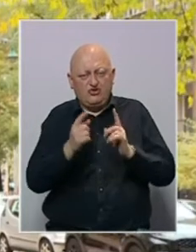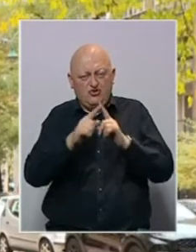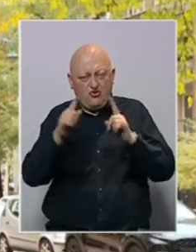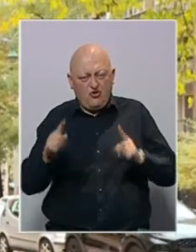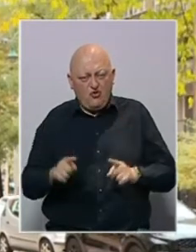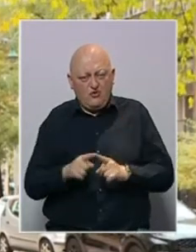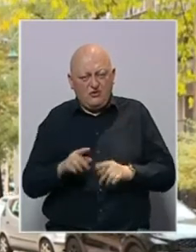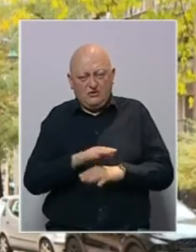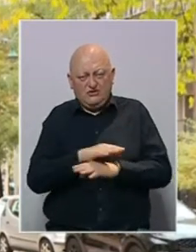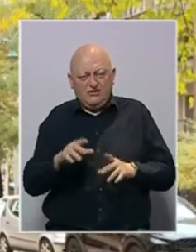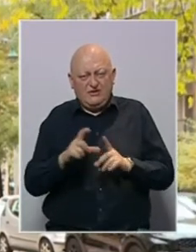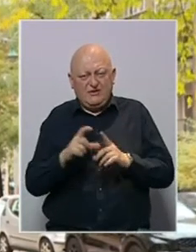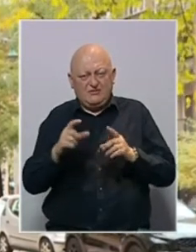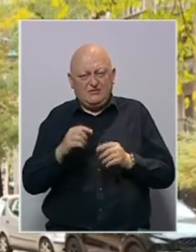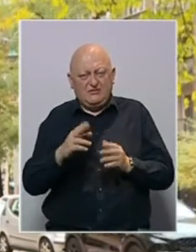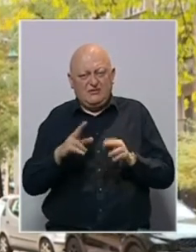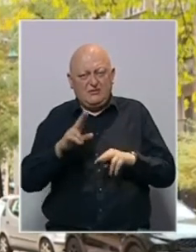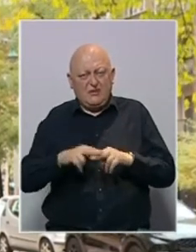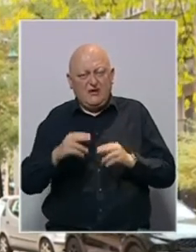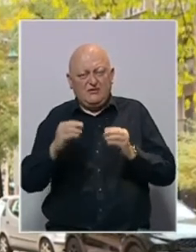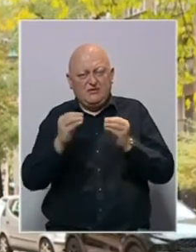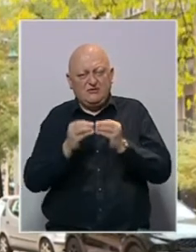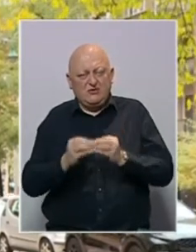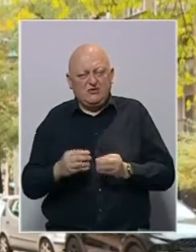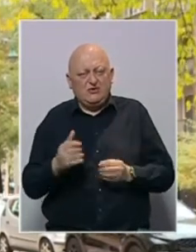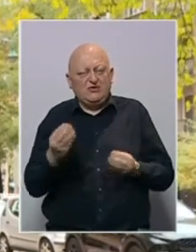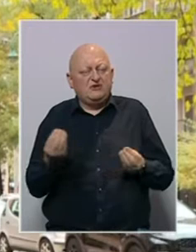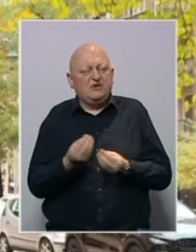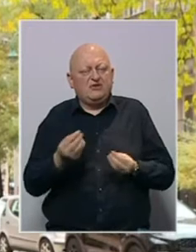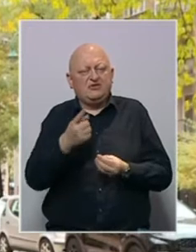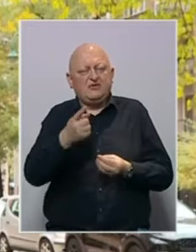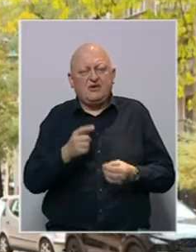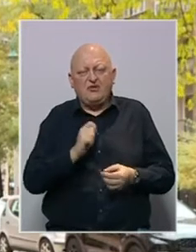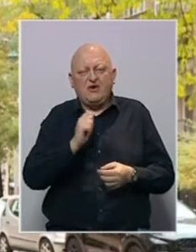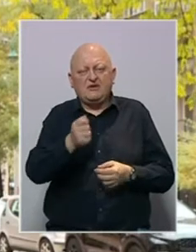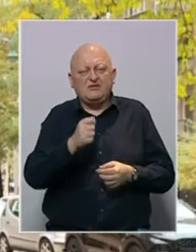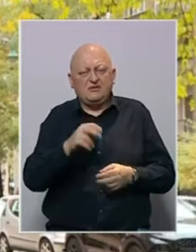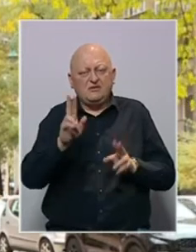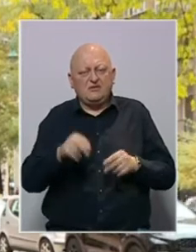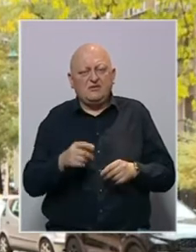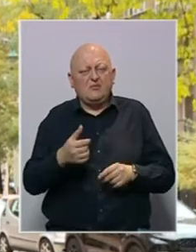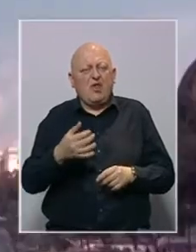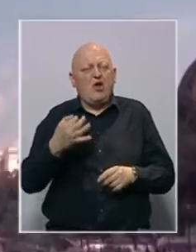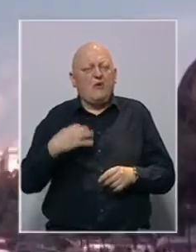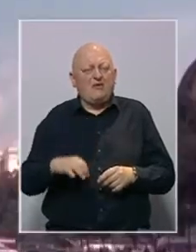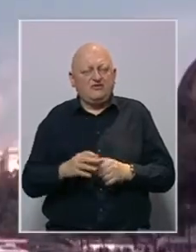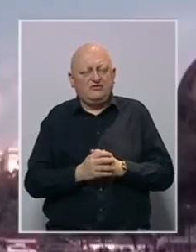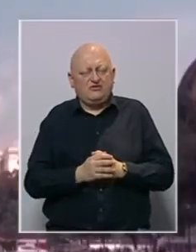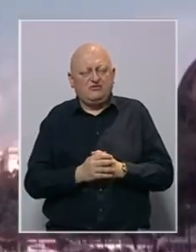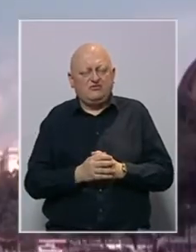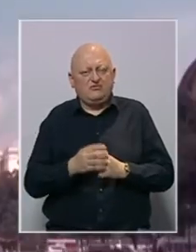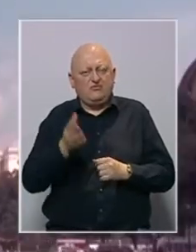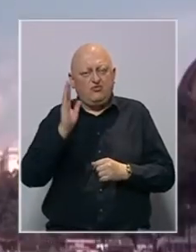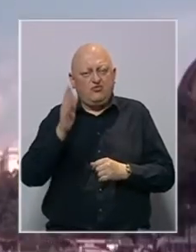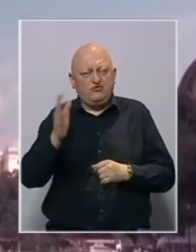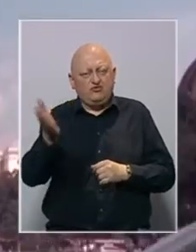ruši čitav dejtonski pravni poredak, onda ne vidim zašto bi njegova izjava bila imala obavezujuća. Budući da